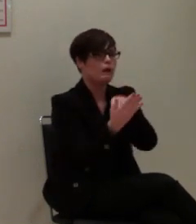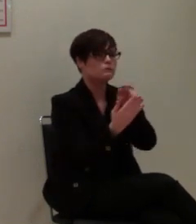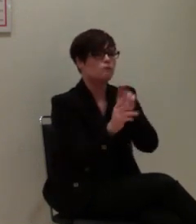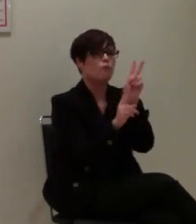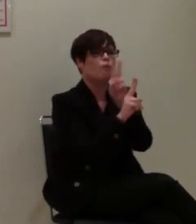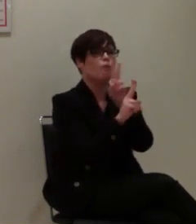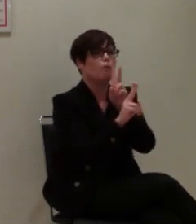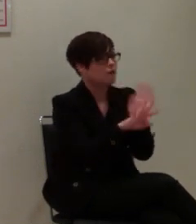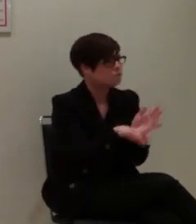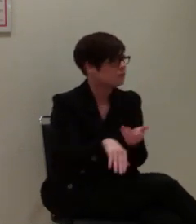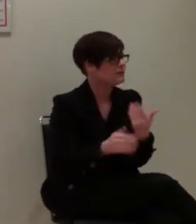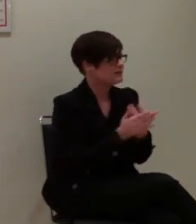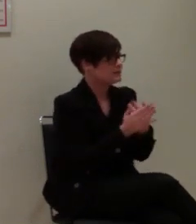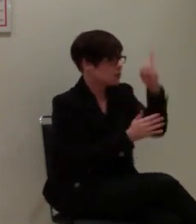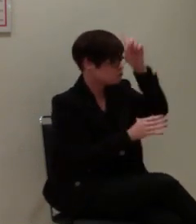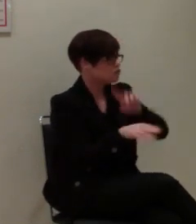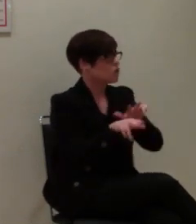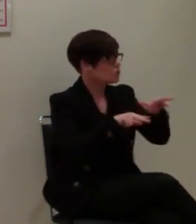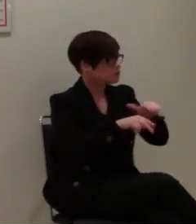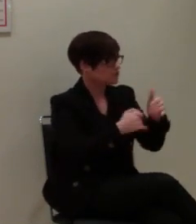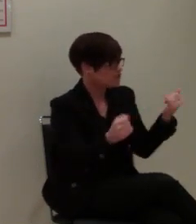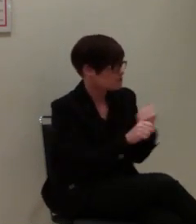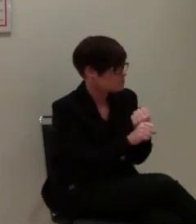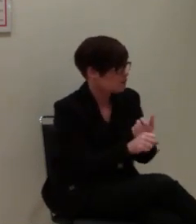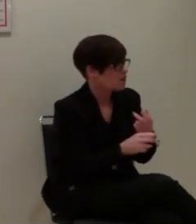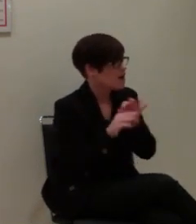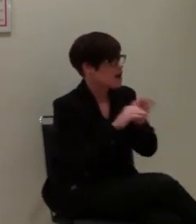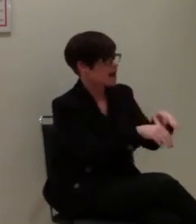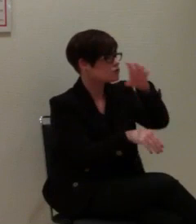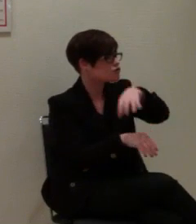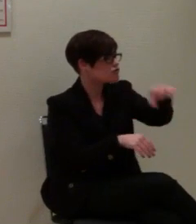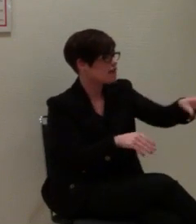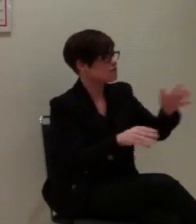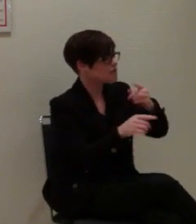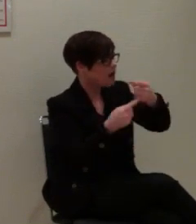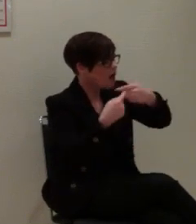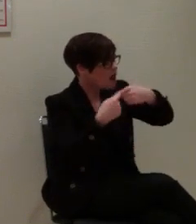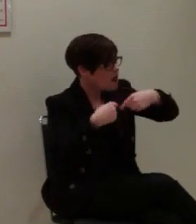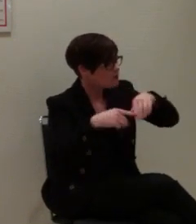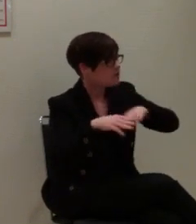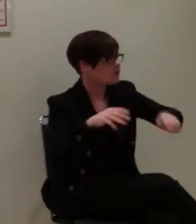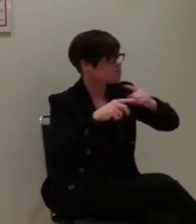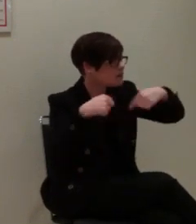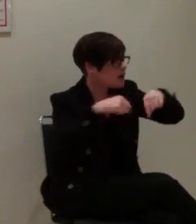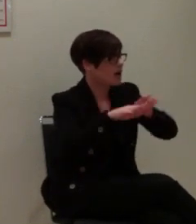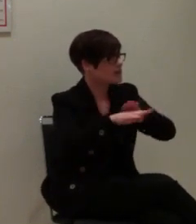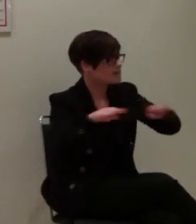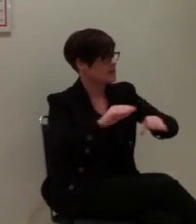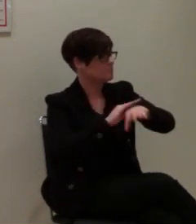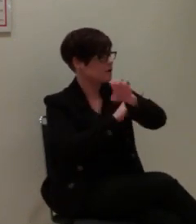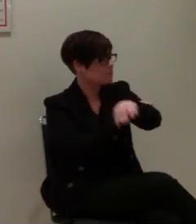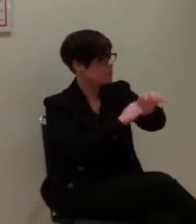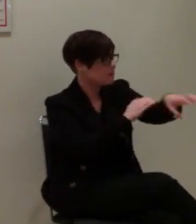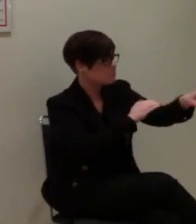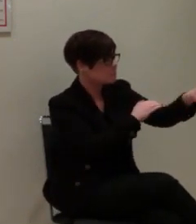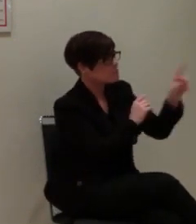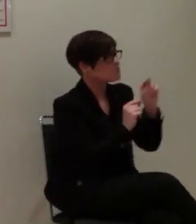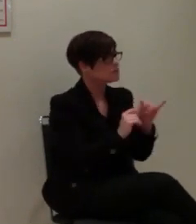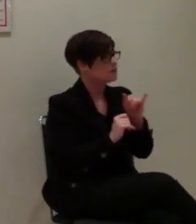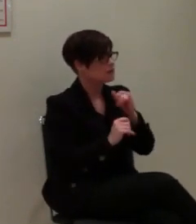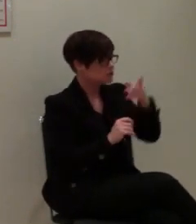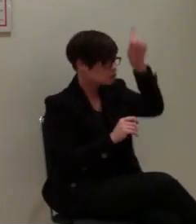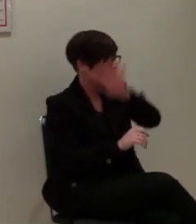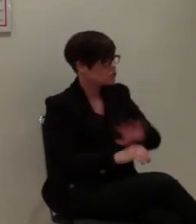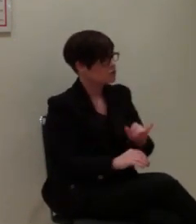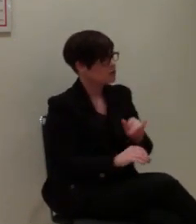die Organisation hier in Deutschland so gemacht, dass die Leitstellen auf Landkreisebene organisiert worden sind. Das heißt, jeder Landkreis hier in